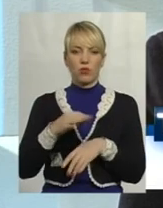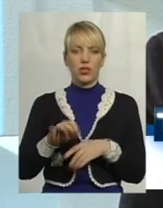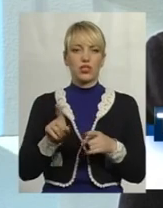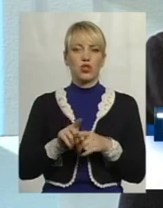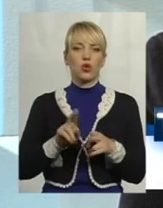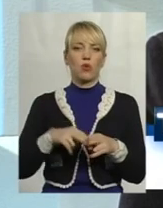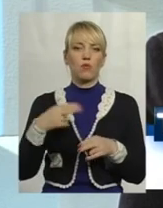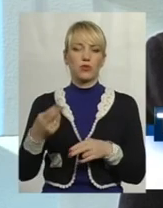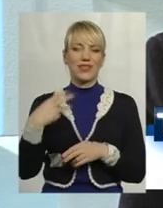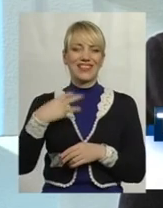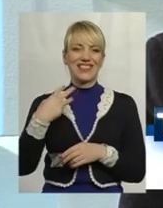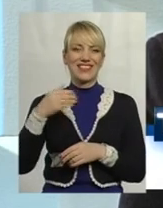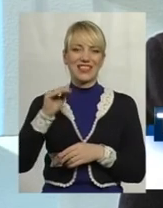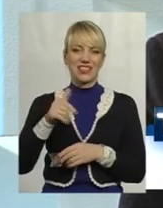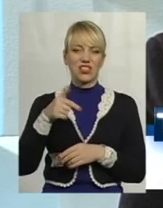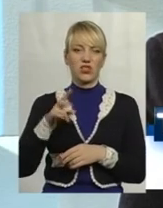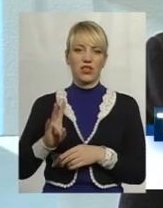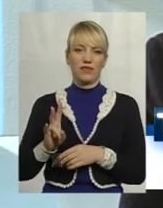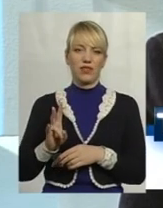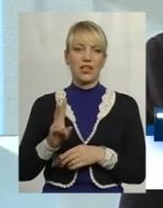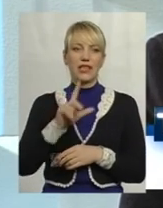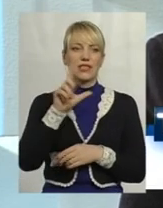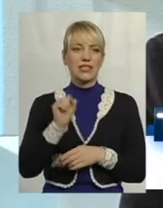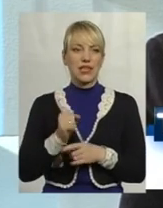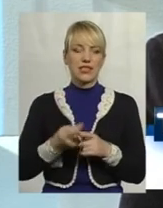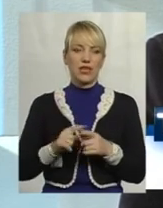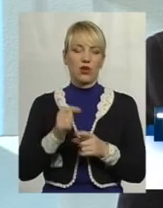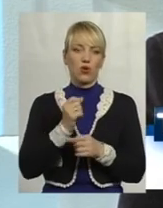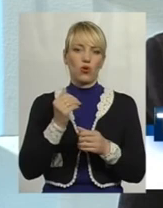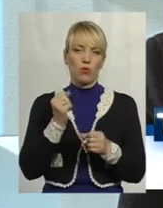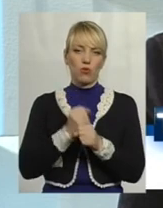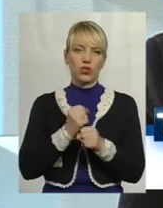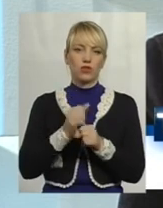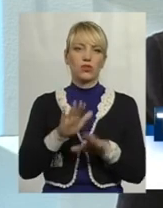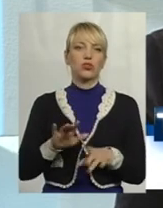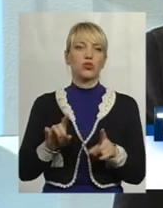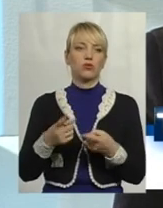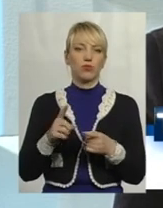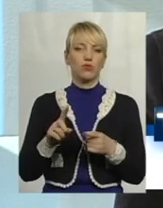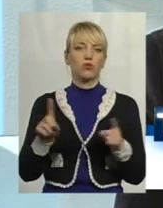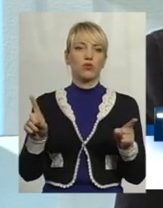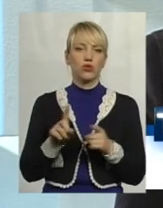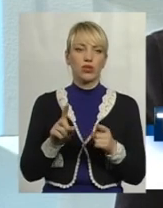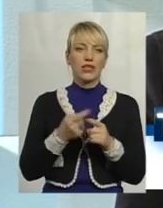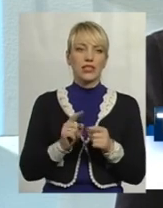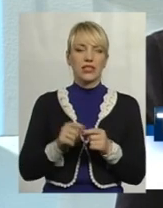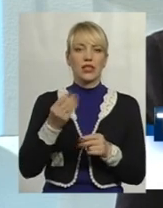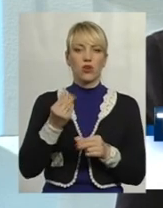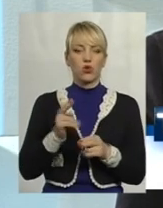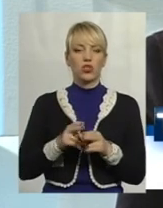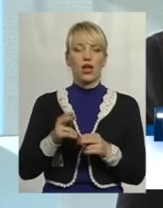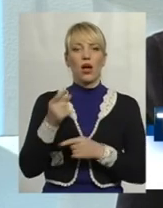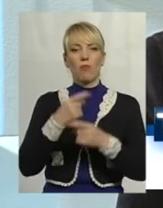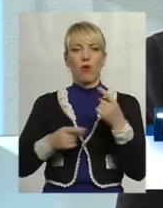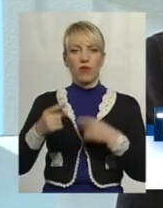30 тисяч гривень за це робоче місце. Чому? Тому що ці гроші повертаються